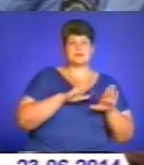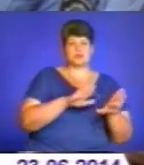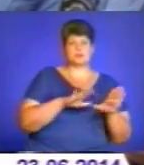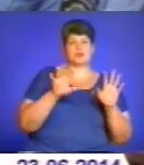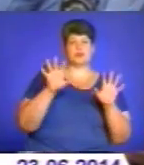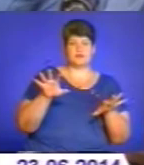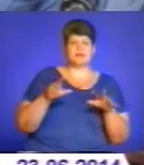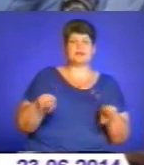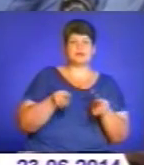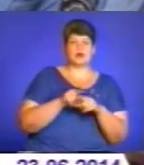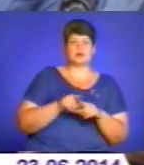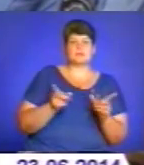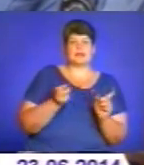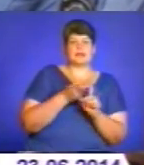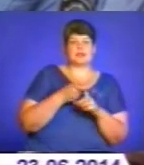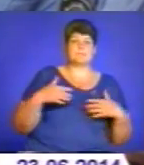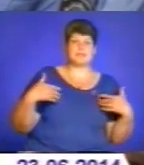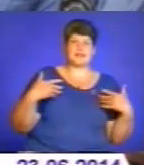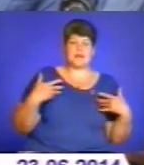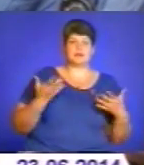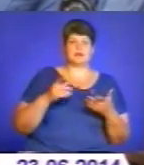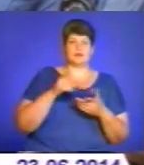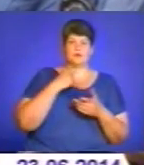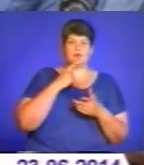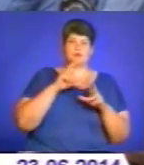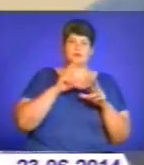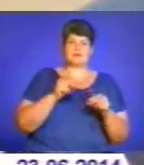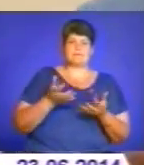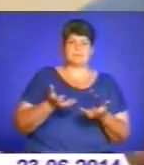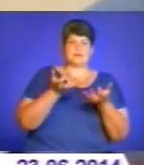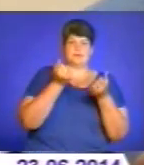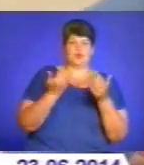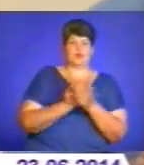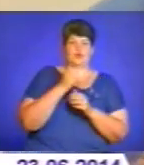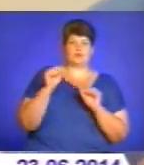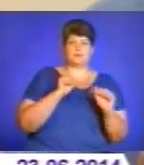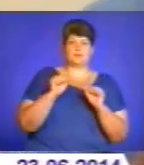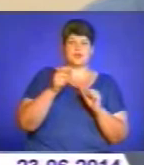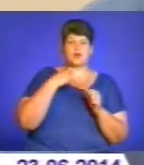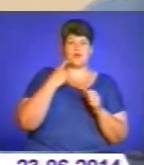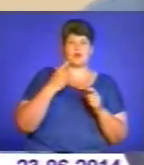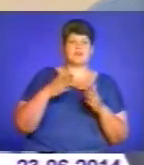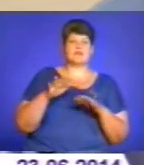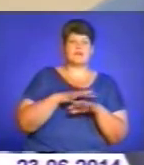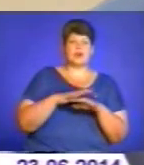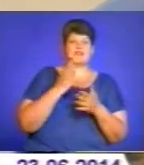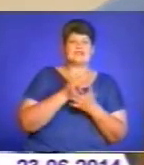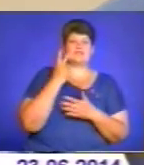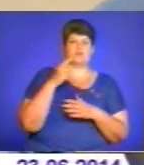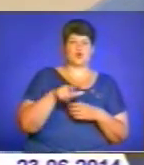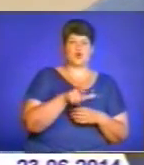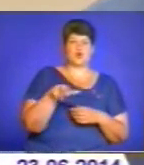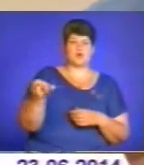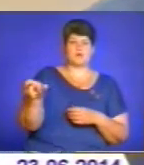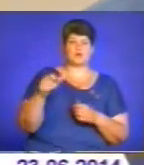теж приєдналися до привітань та пообіцяли підтримку новопризначеному керівнику. Кажуть, що є дві дороги в